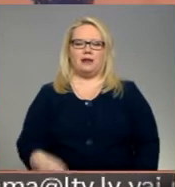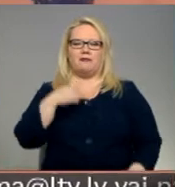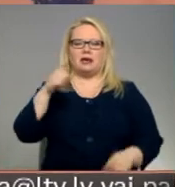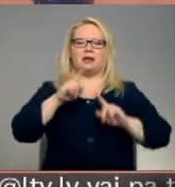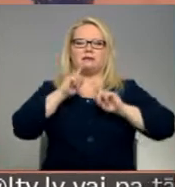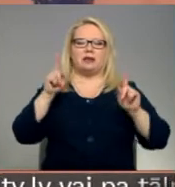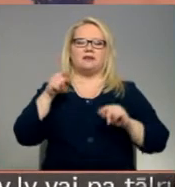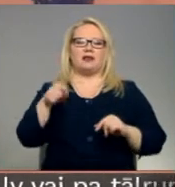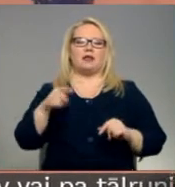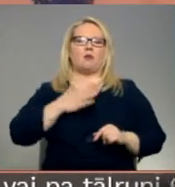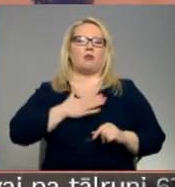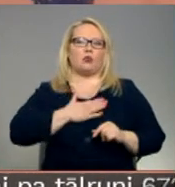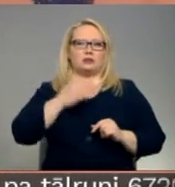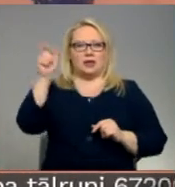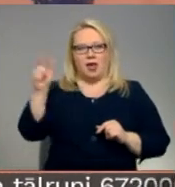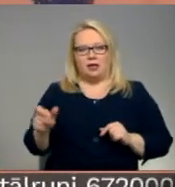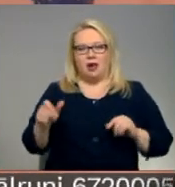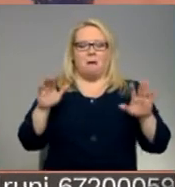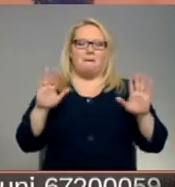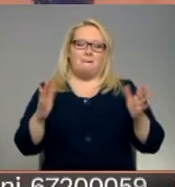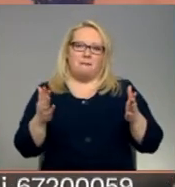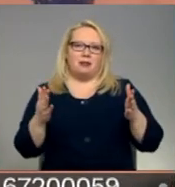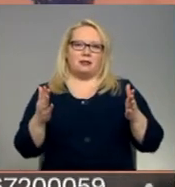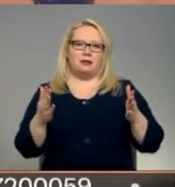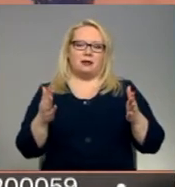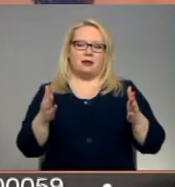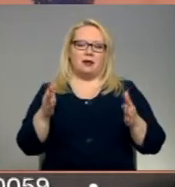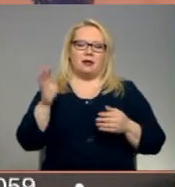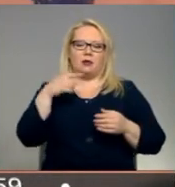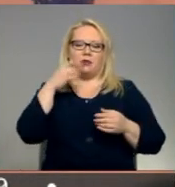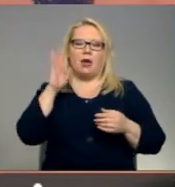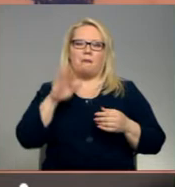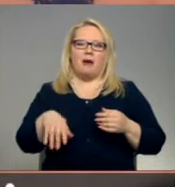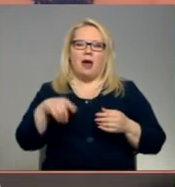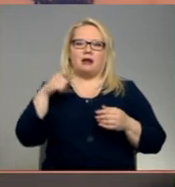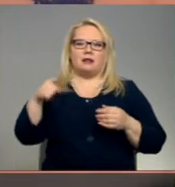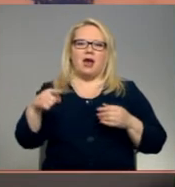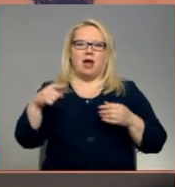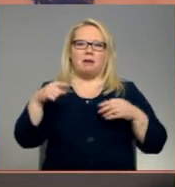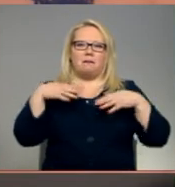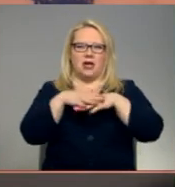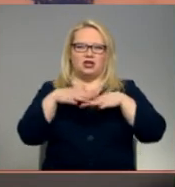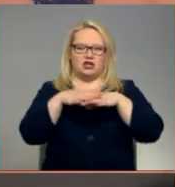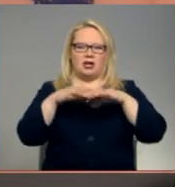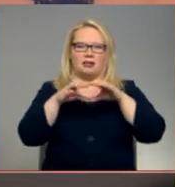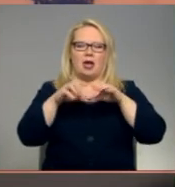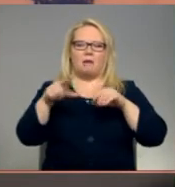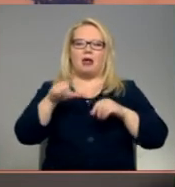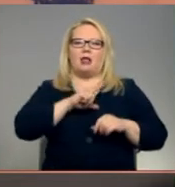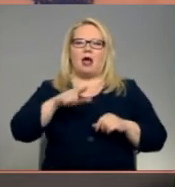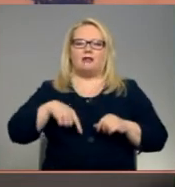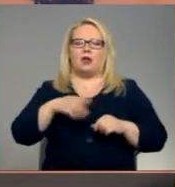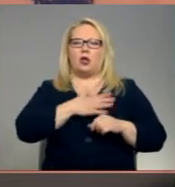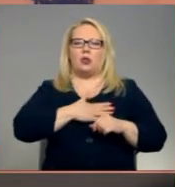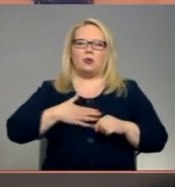mūsējā, bet tieši, ja runājam par knipelētām mežģīnēm, Latvijā kopumā ir ļoti